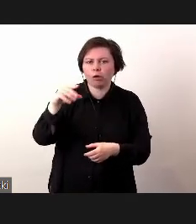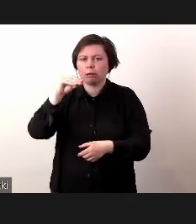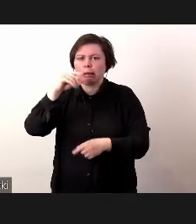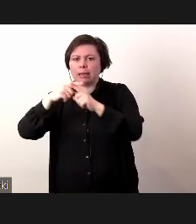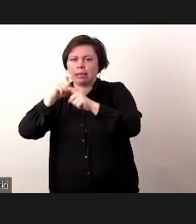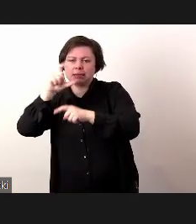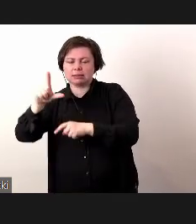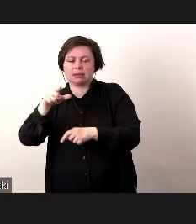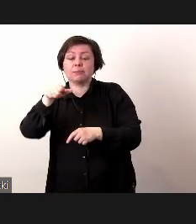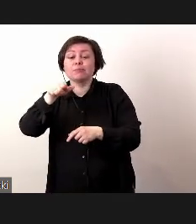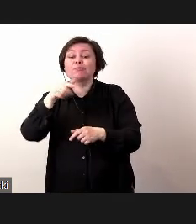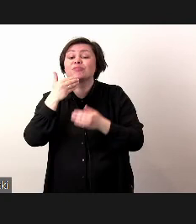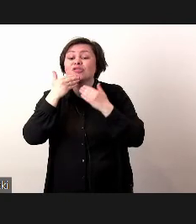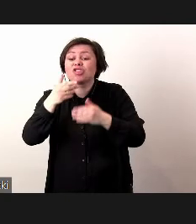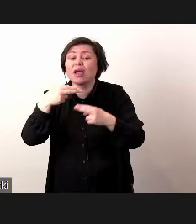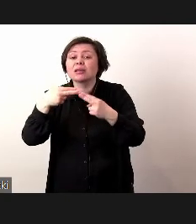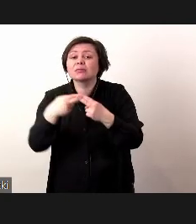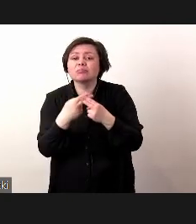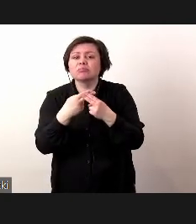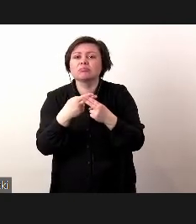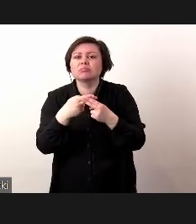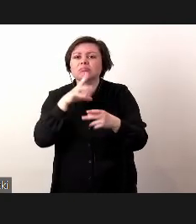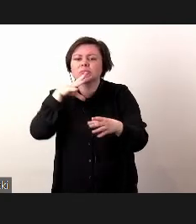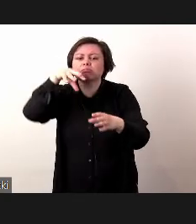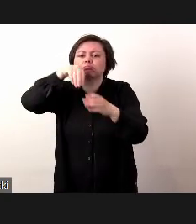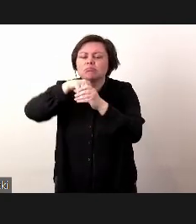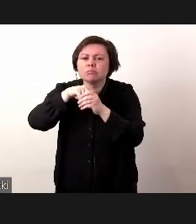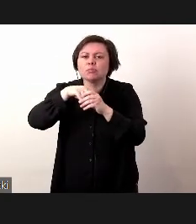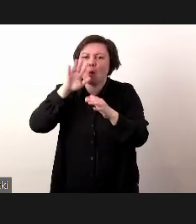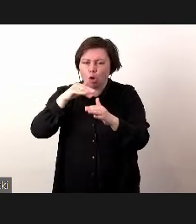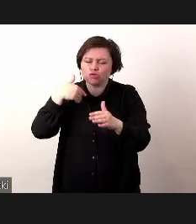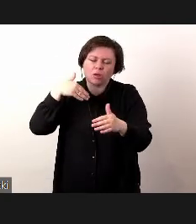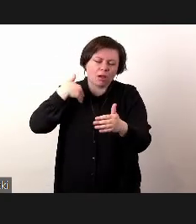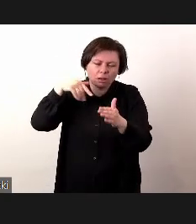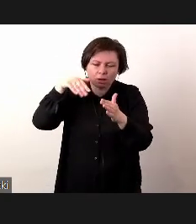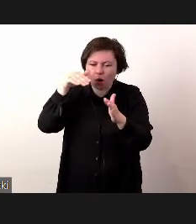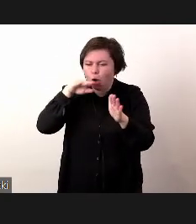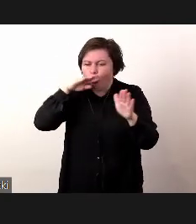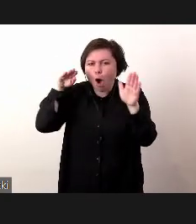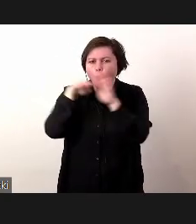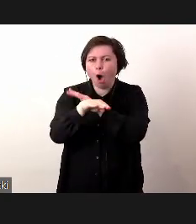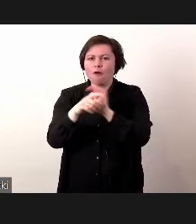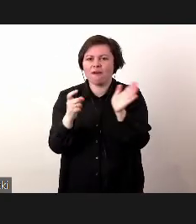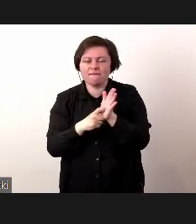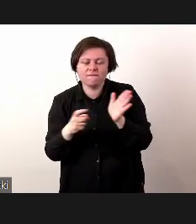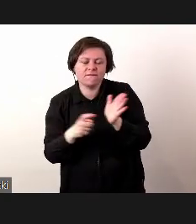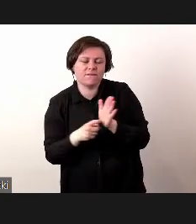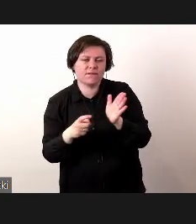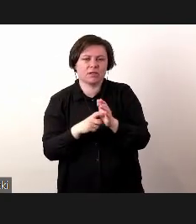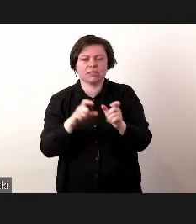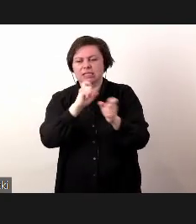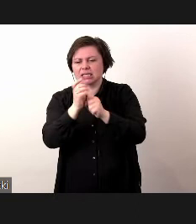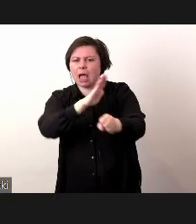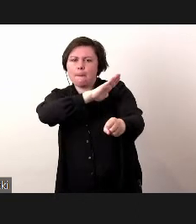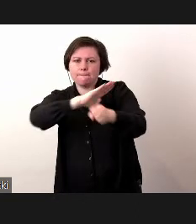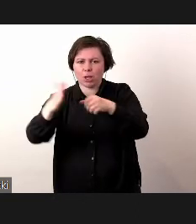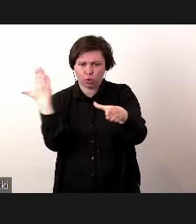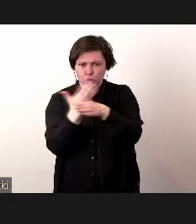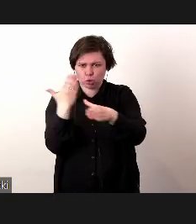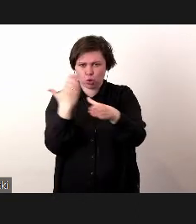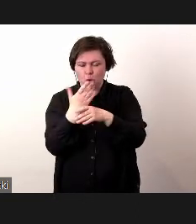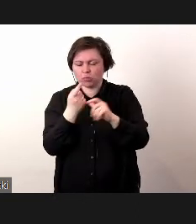te narzędzia same w sobie mają na celu przetrzymywanie, przechowywanie wymagań oraz także całej pełnej dokumentacji